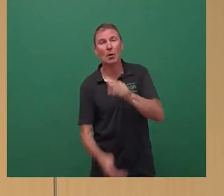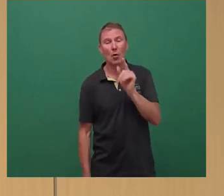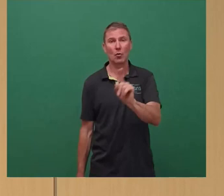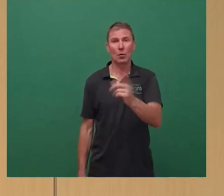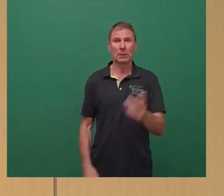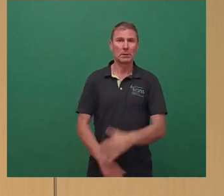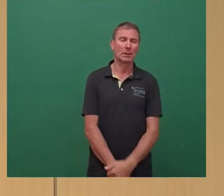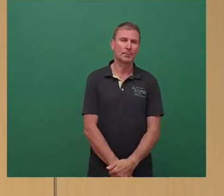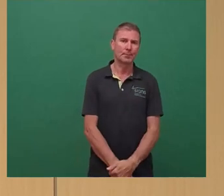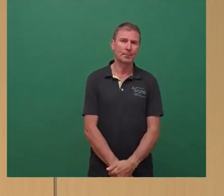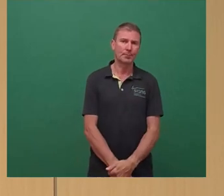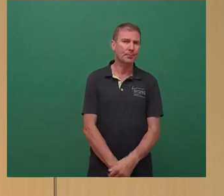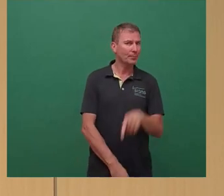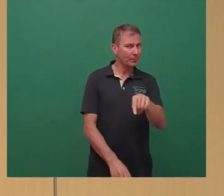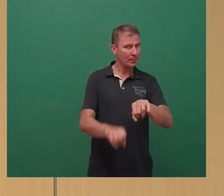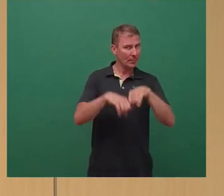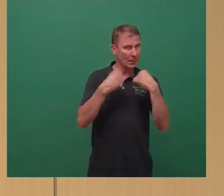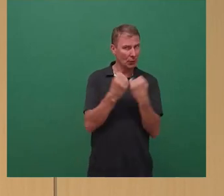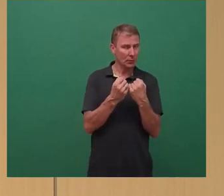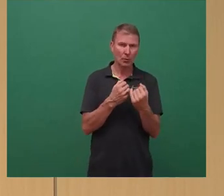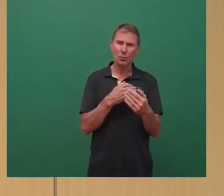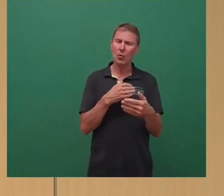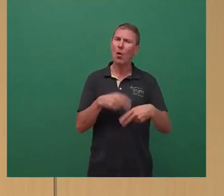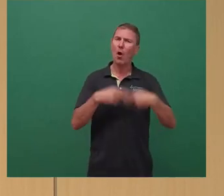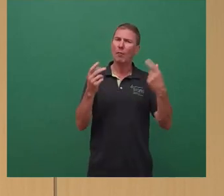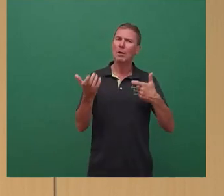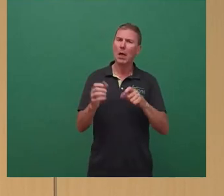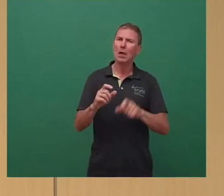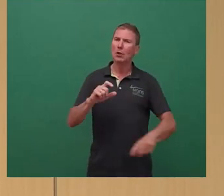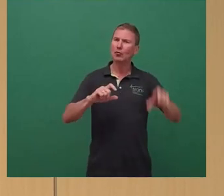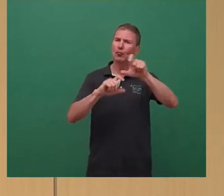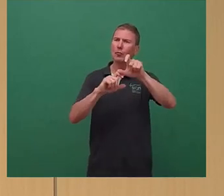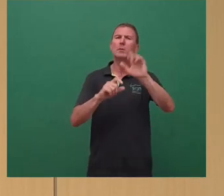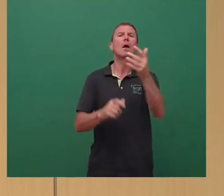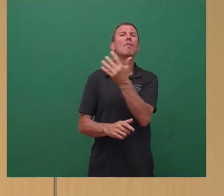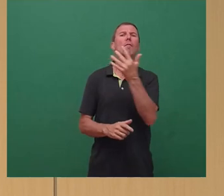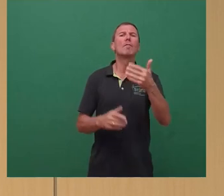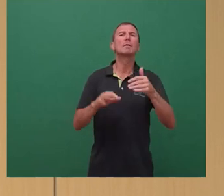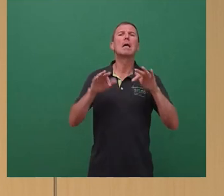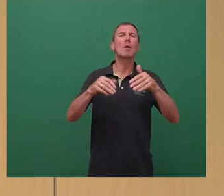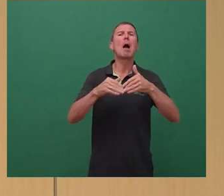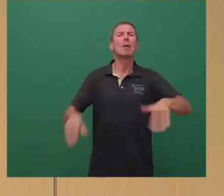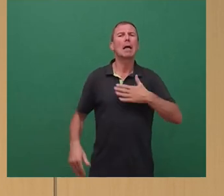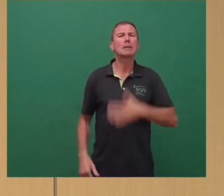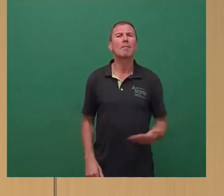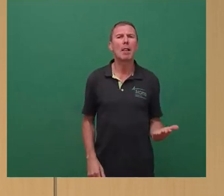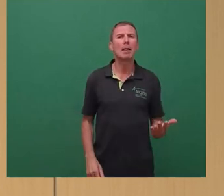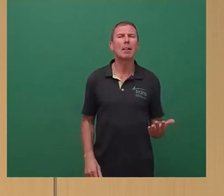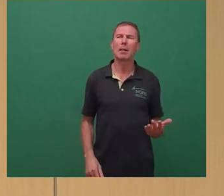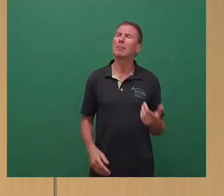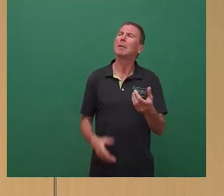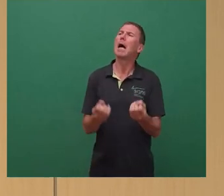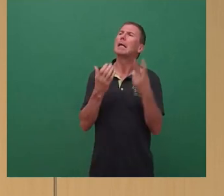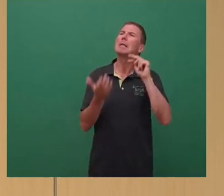Wer in dieser Situation den öffentlichen Zuschuss auf 55 Millionen begrenzen will, hat klimapolitisch den